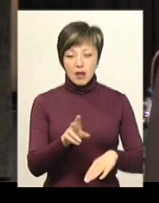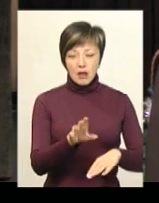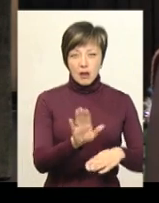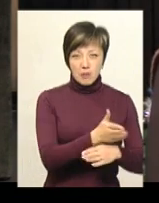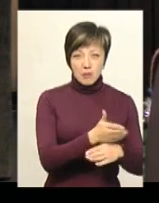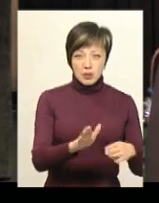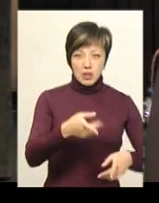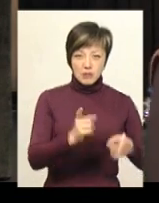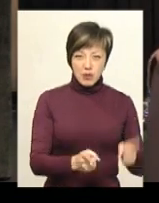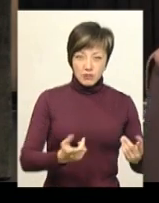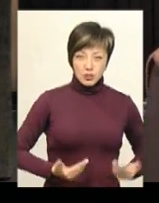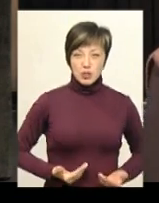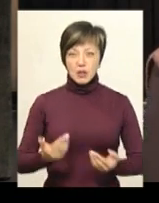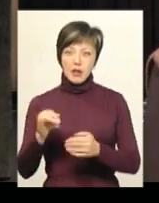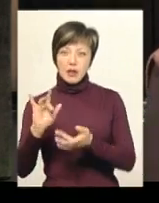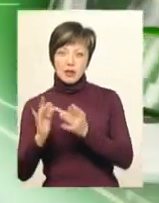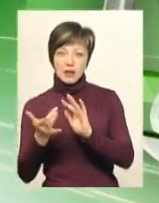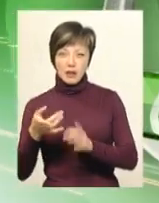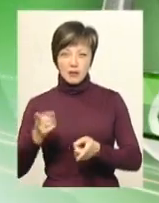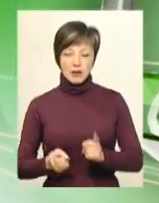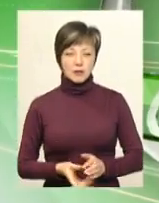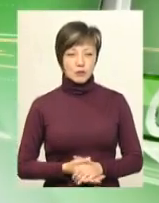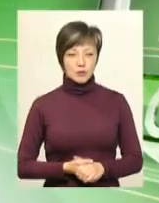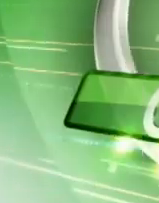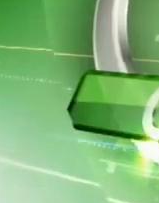реальністю справжньою і віртуальною».